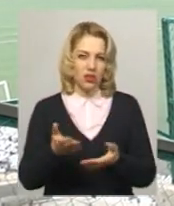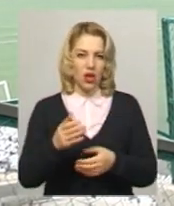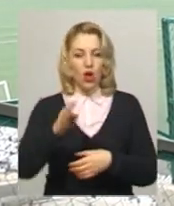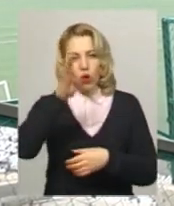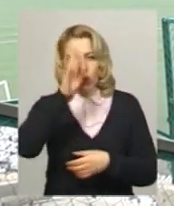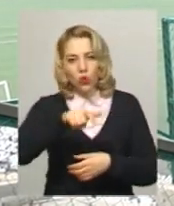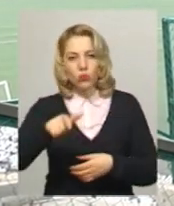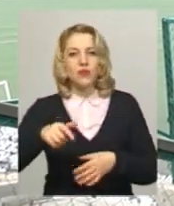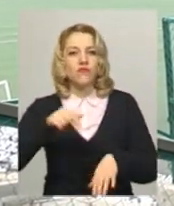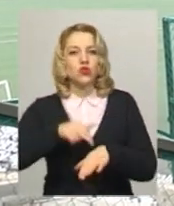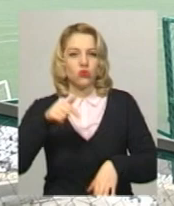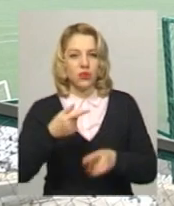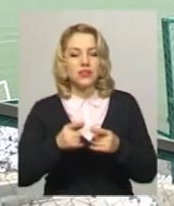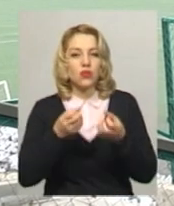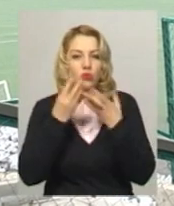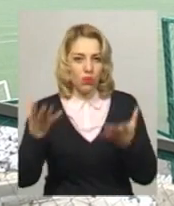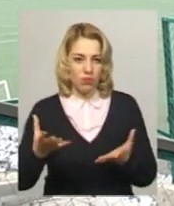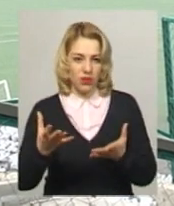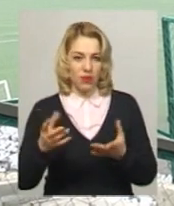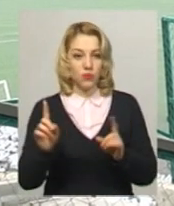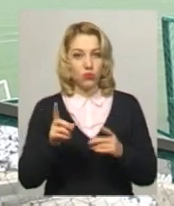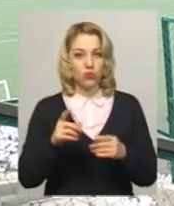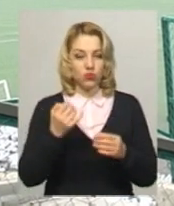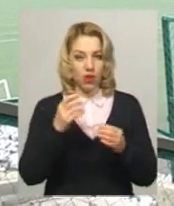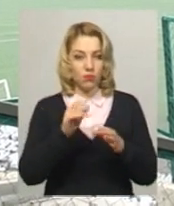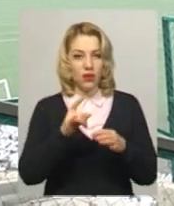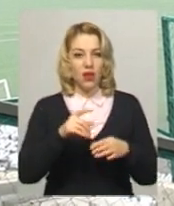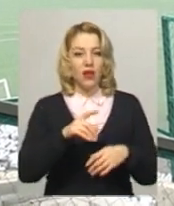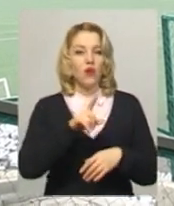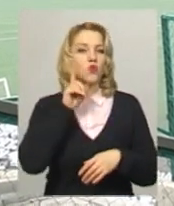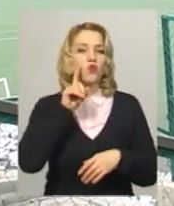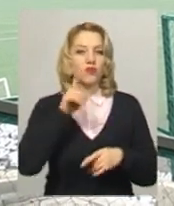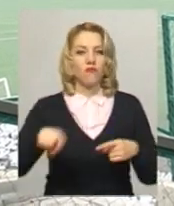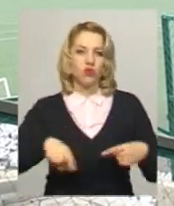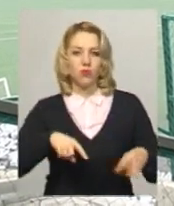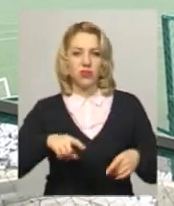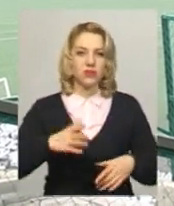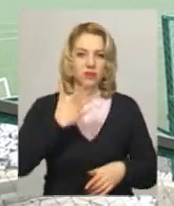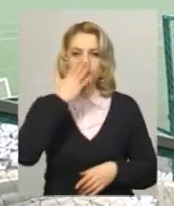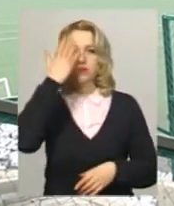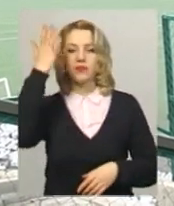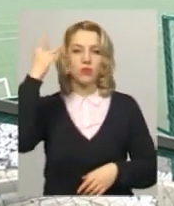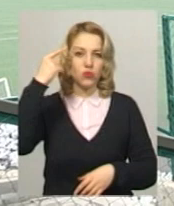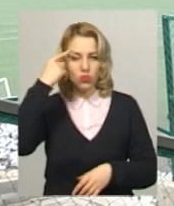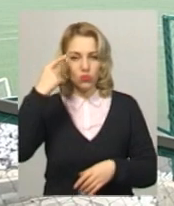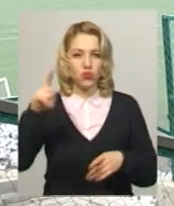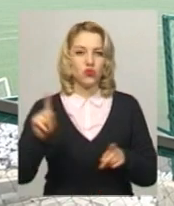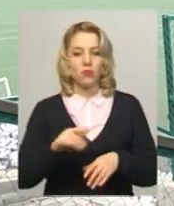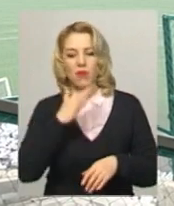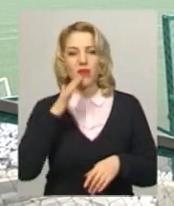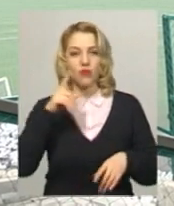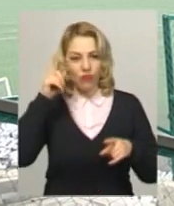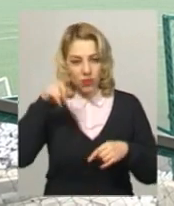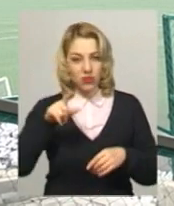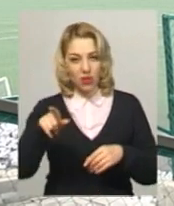це навіть добре, тому що вони трошки взлітають, юні футболісти, вже починають думати, що вони багато чого